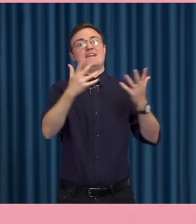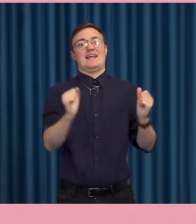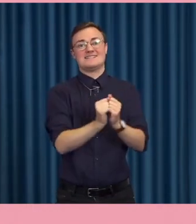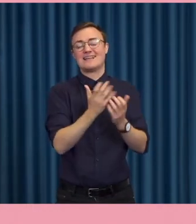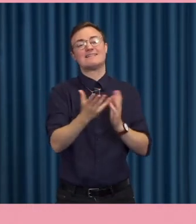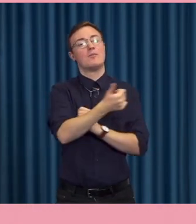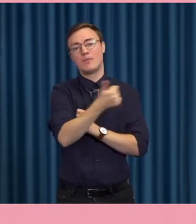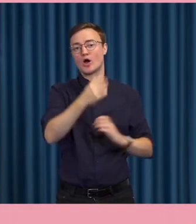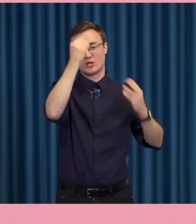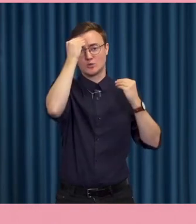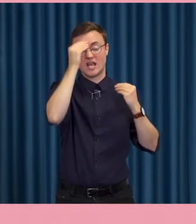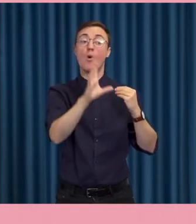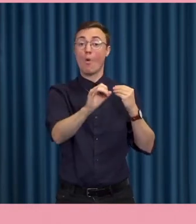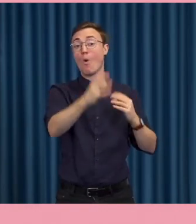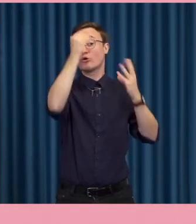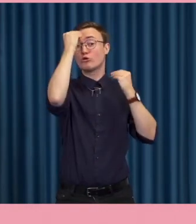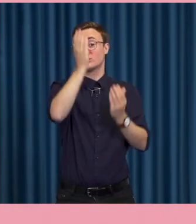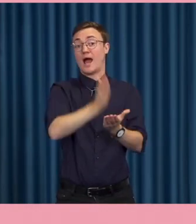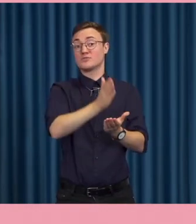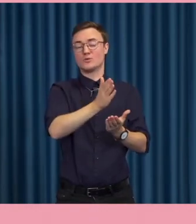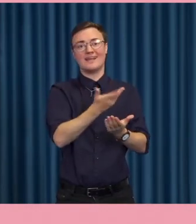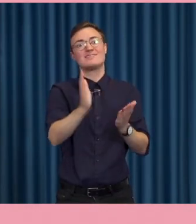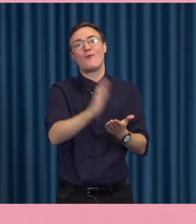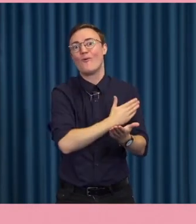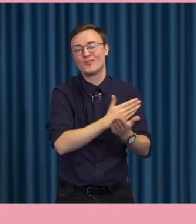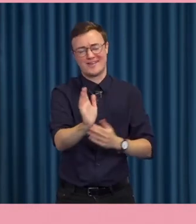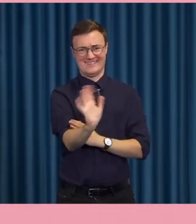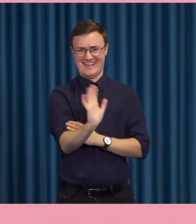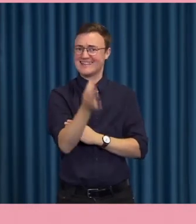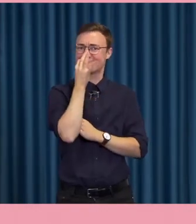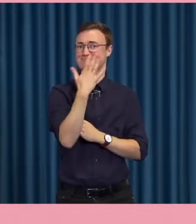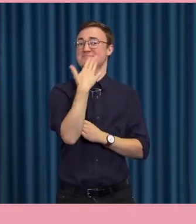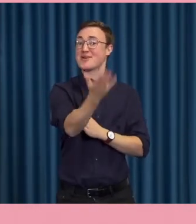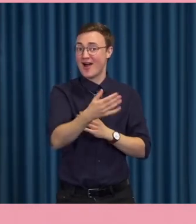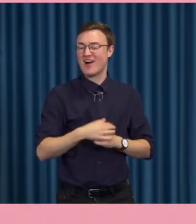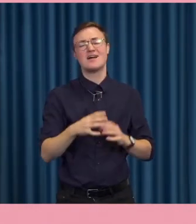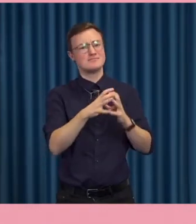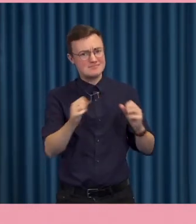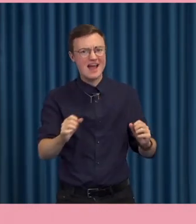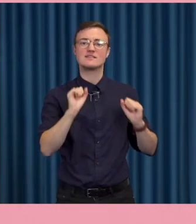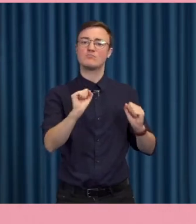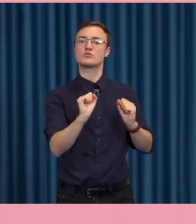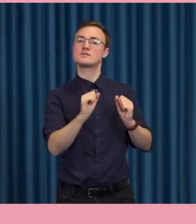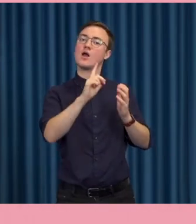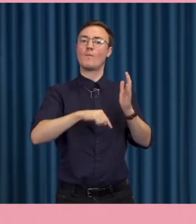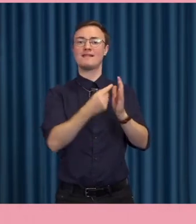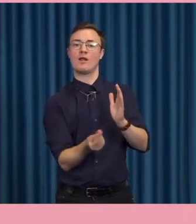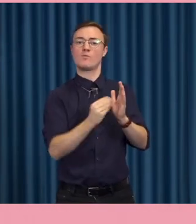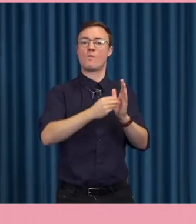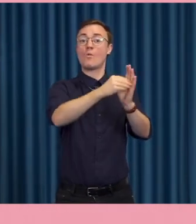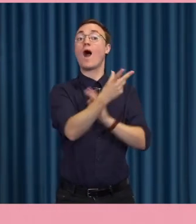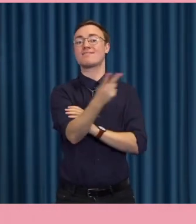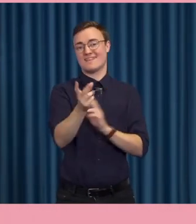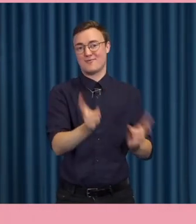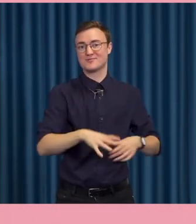därmed är det inte sagt att kurser är onödiga absolut absolut inte utan men det måste kompletteras med lite andra saker också